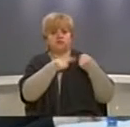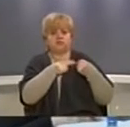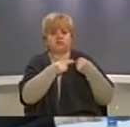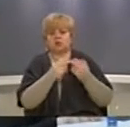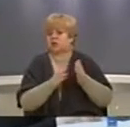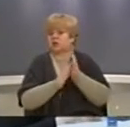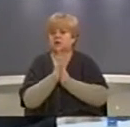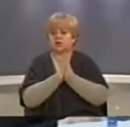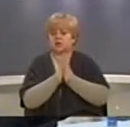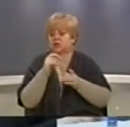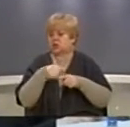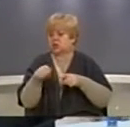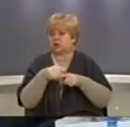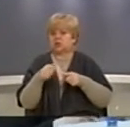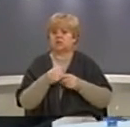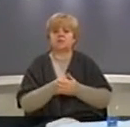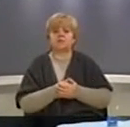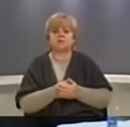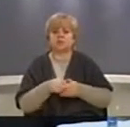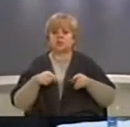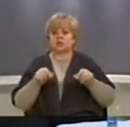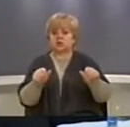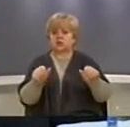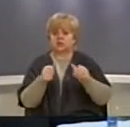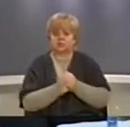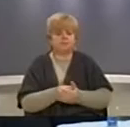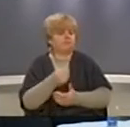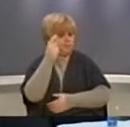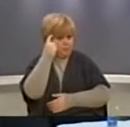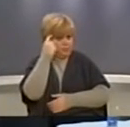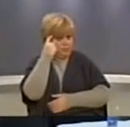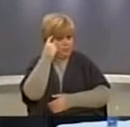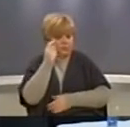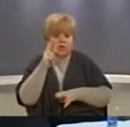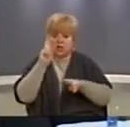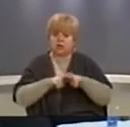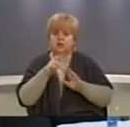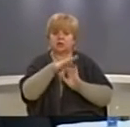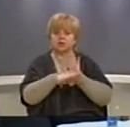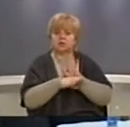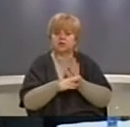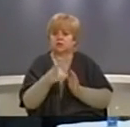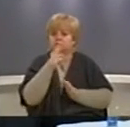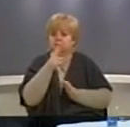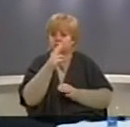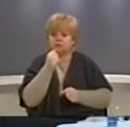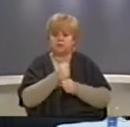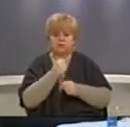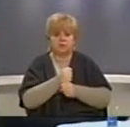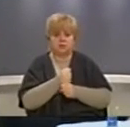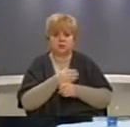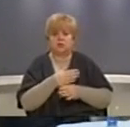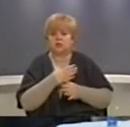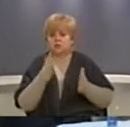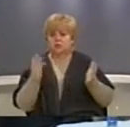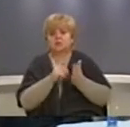kërkesat për zgjidin e qërshtive përëndësore. Jemi të vedishëm që implementimi këti ligji do të kërkoj angazhjem shumë të madhë